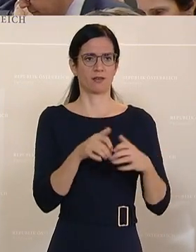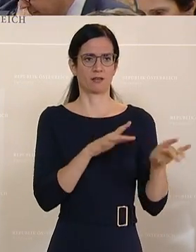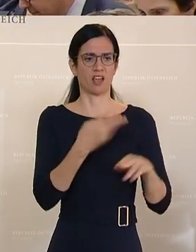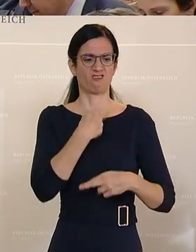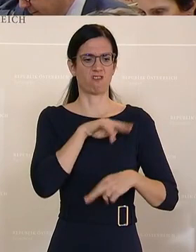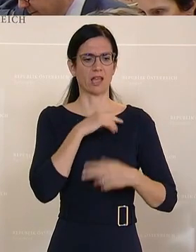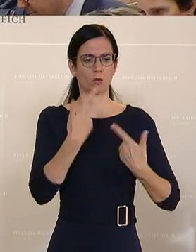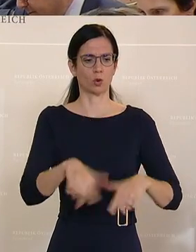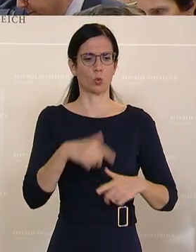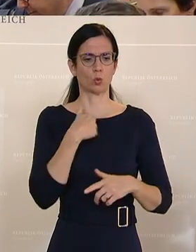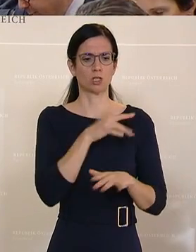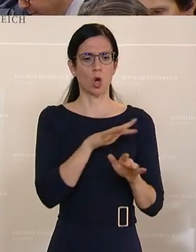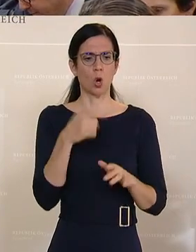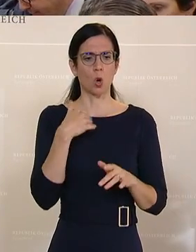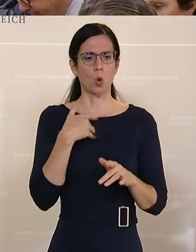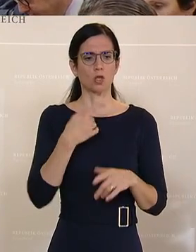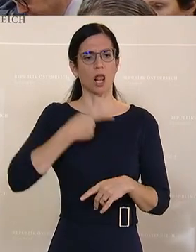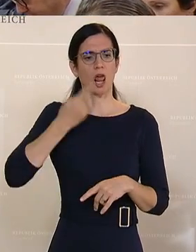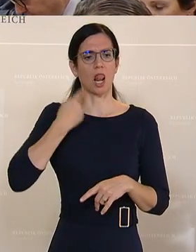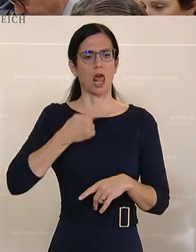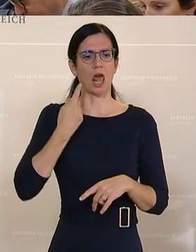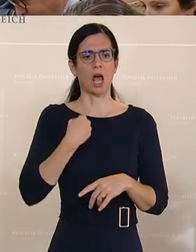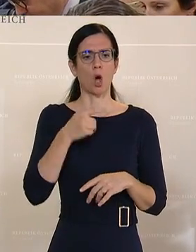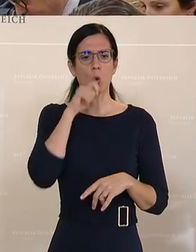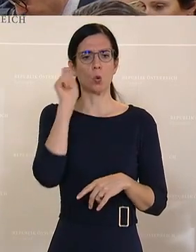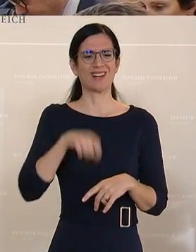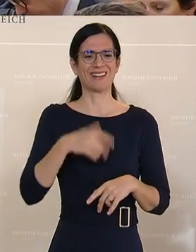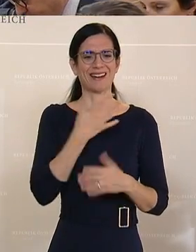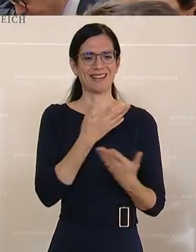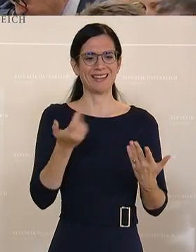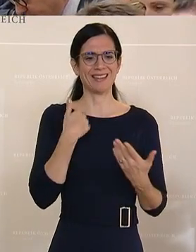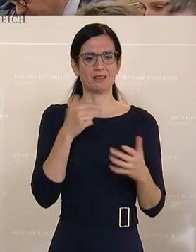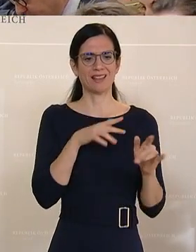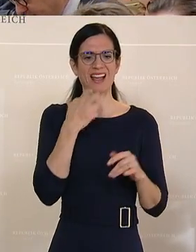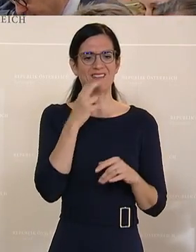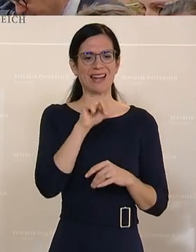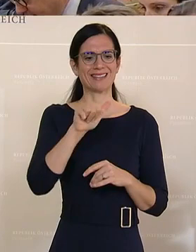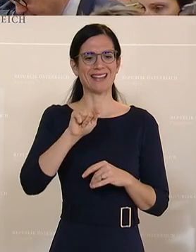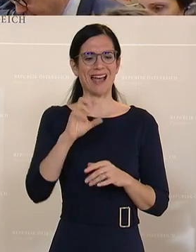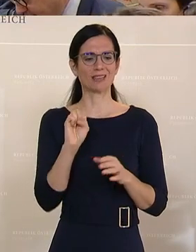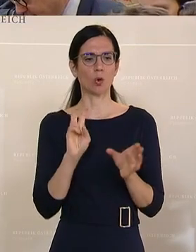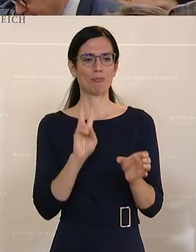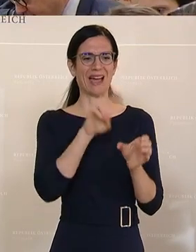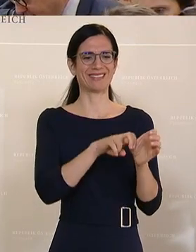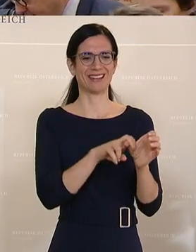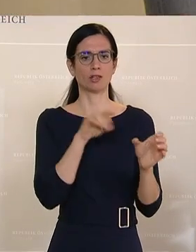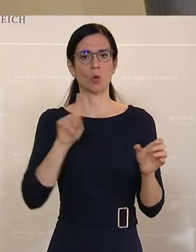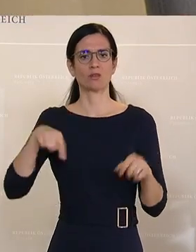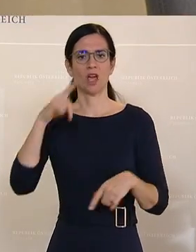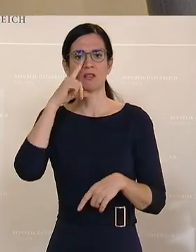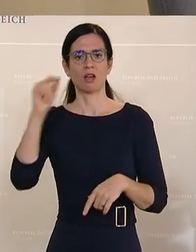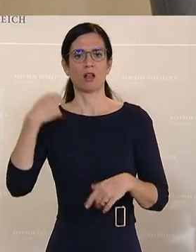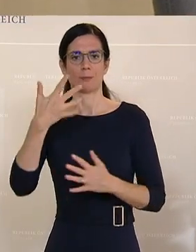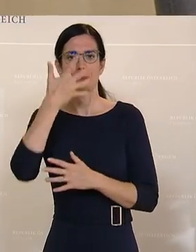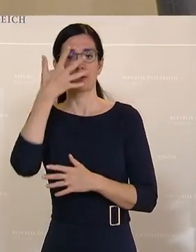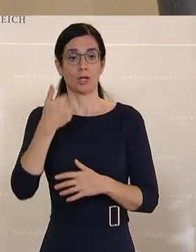vor einem NATO-Beitritt der Ukraine, womit Russland vom Schwarzen Meer praktisch abgeschnitten gewesen wäre. Glaubt da wirklich jemand, Wladimir Putin würde